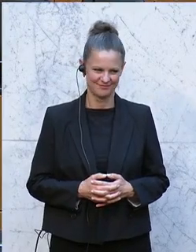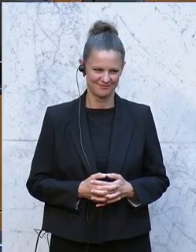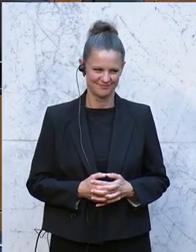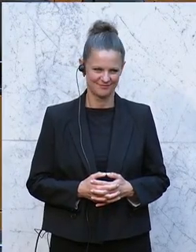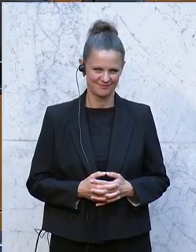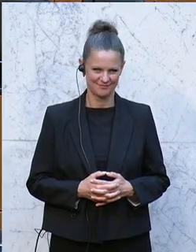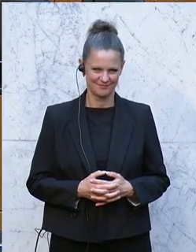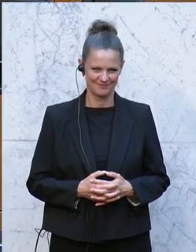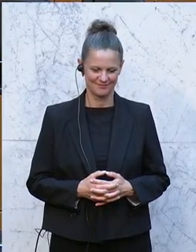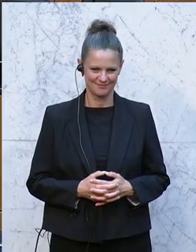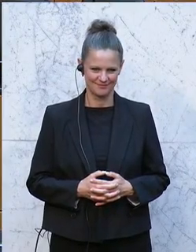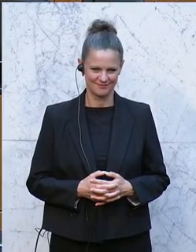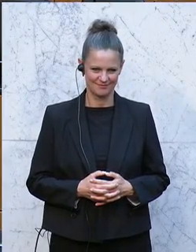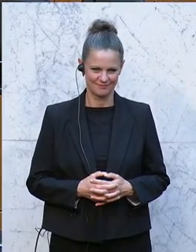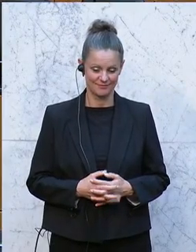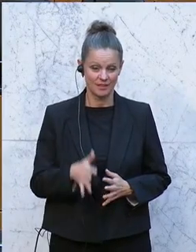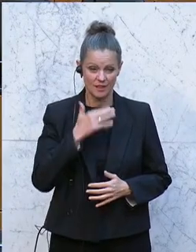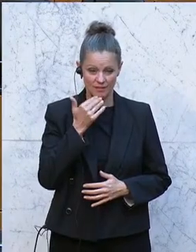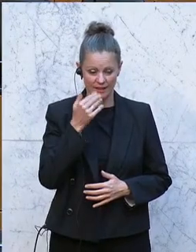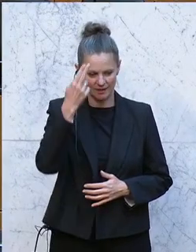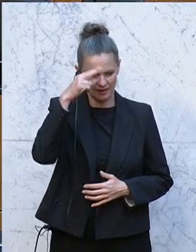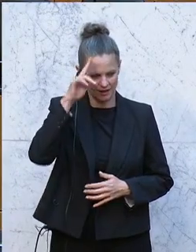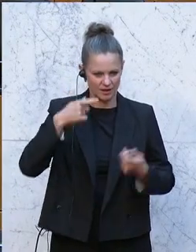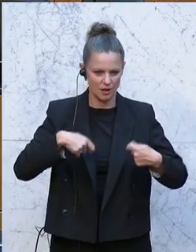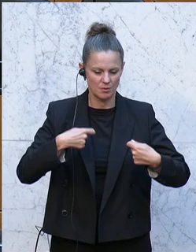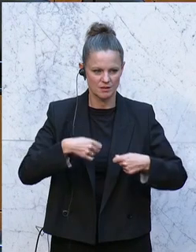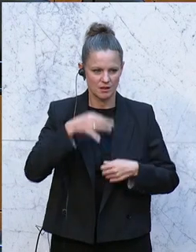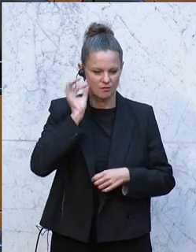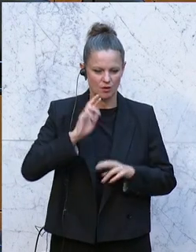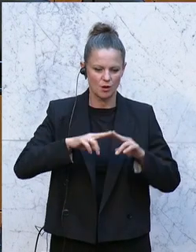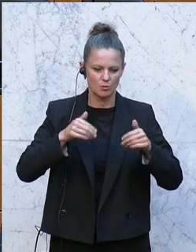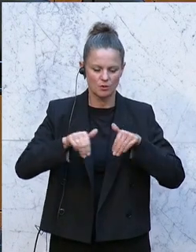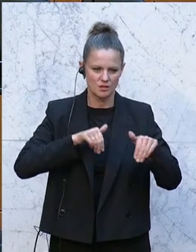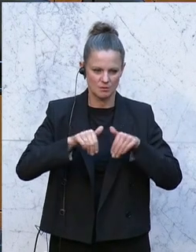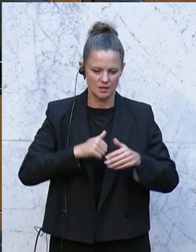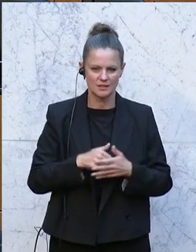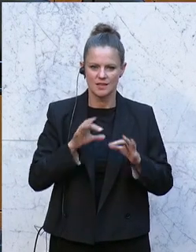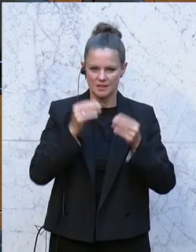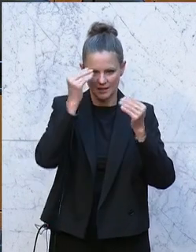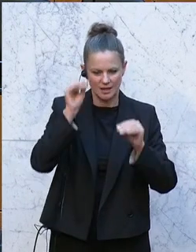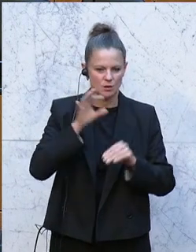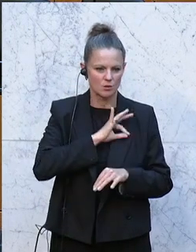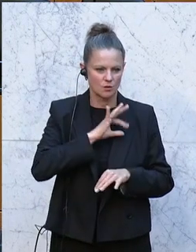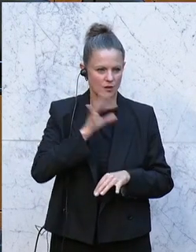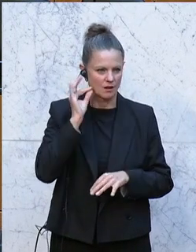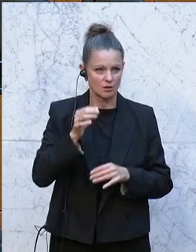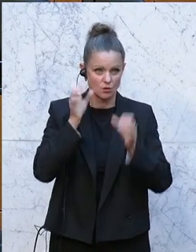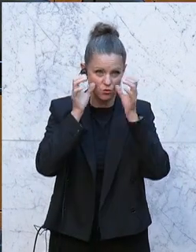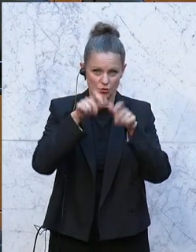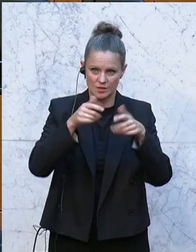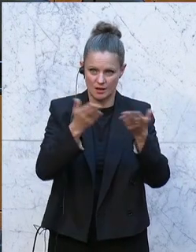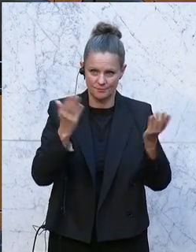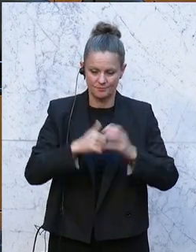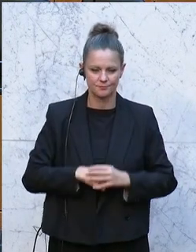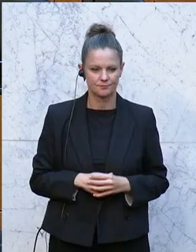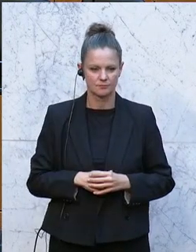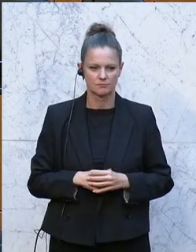NEOS. Vielen Dank, Herr Präsident, sehr geehrte Frau Bundesministerin, sehr geehrte Kolleginnen und Kollegen, sehr geehrte Zuseherinnen und Zuseher.